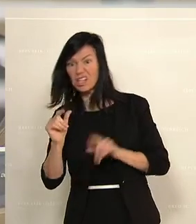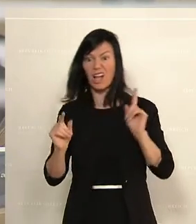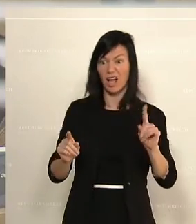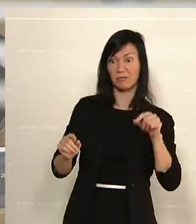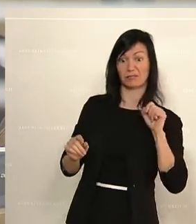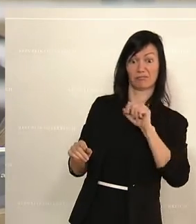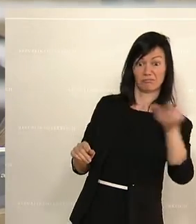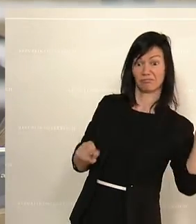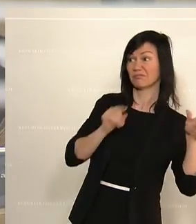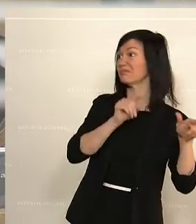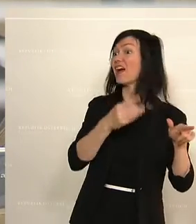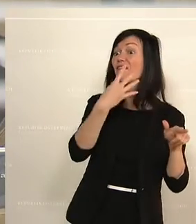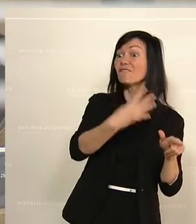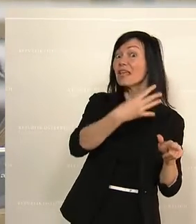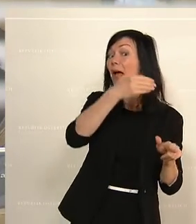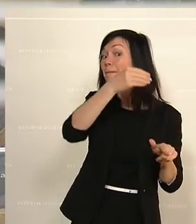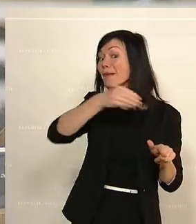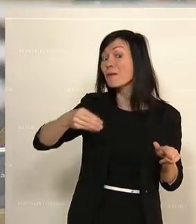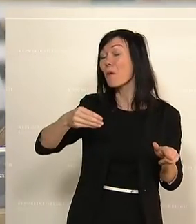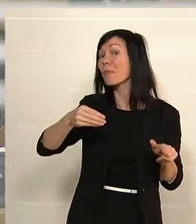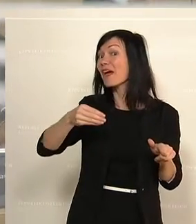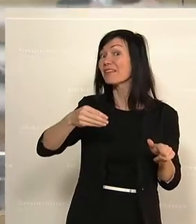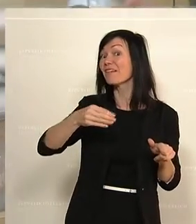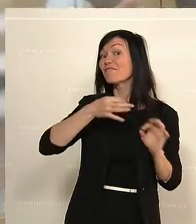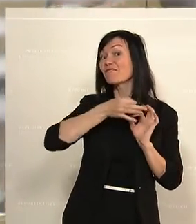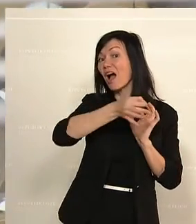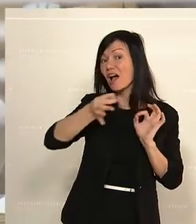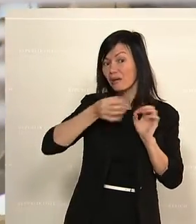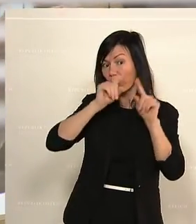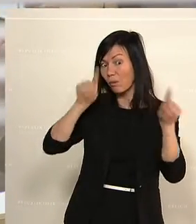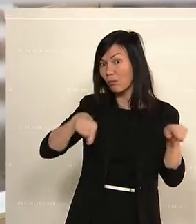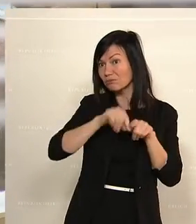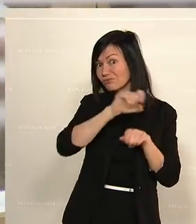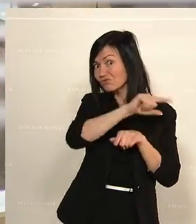mit vier Millionen Fragebögen. Applaus